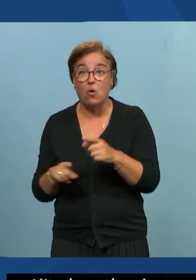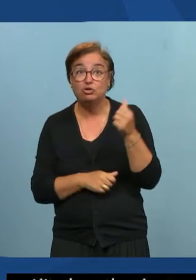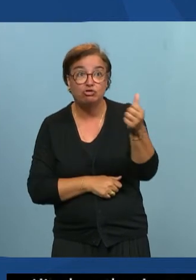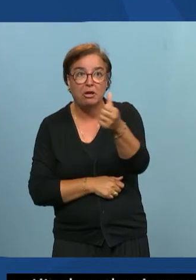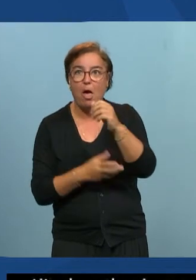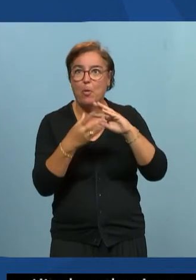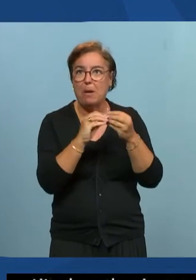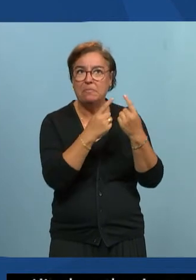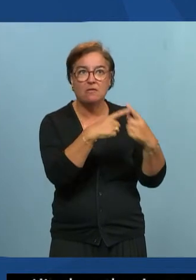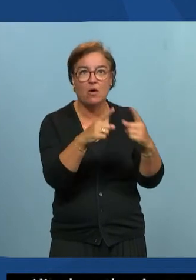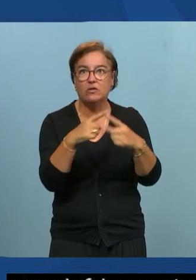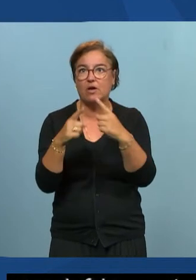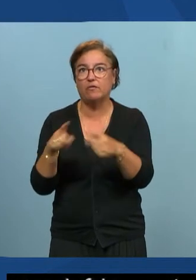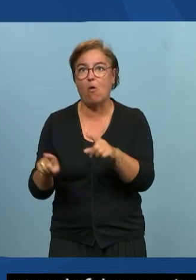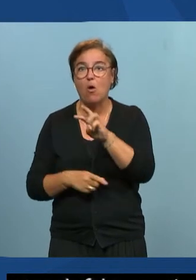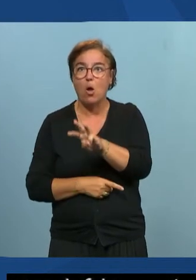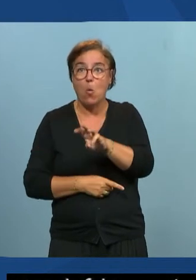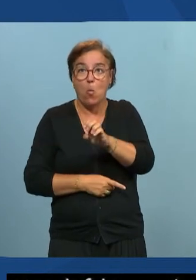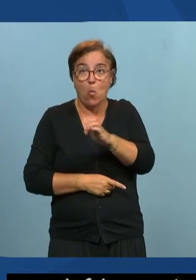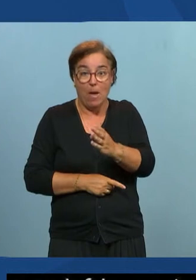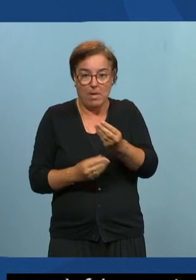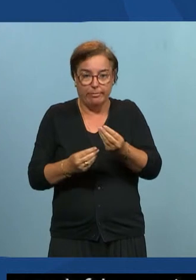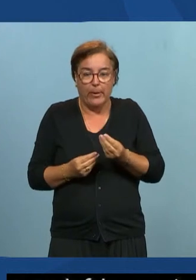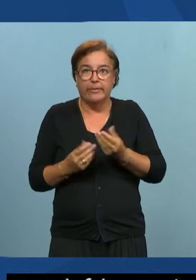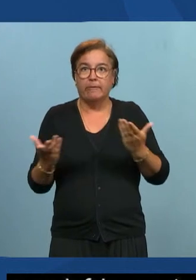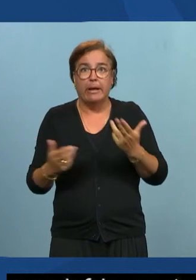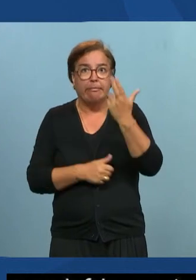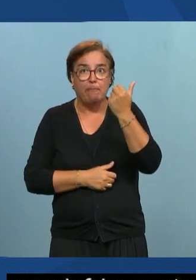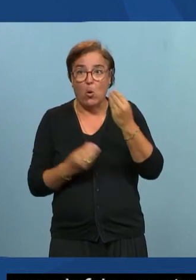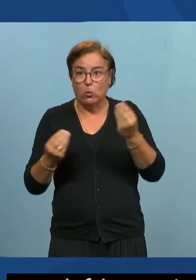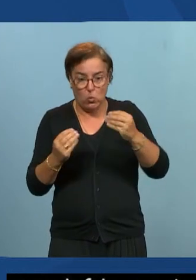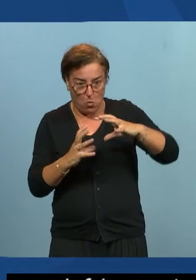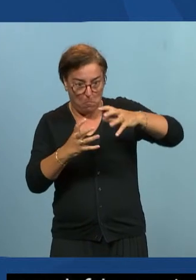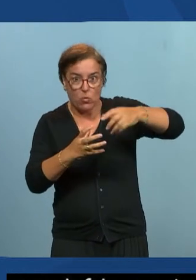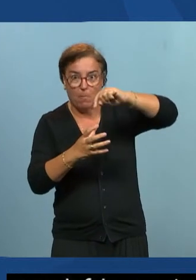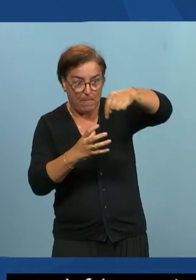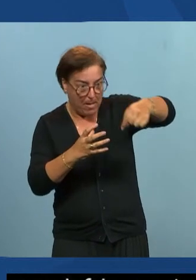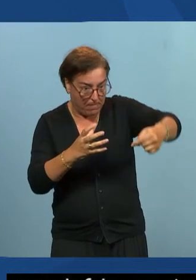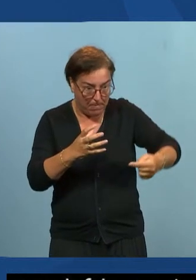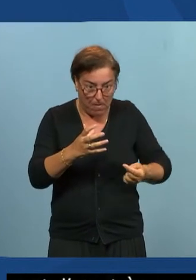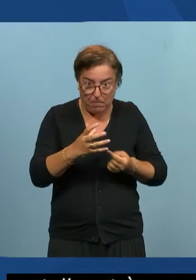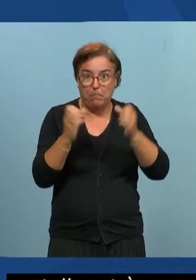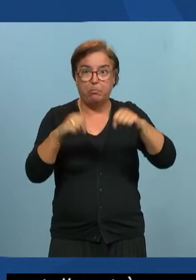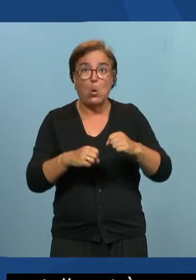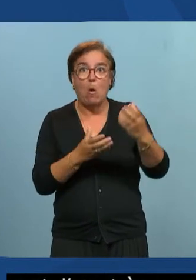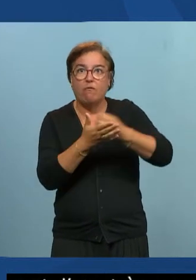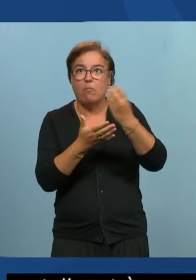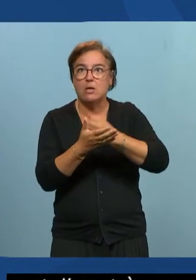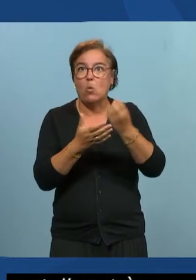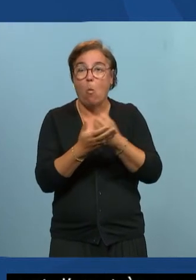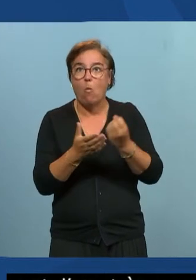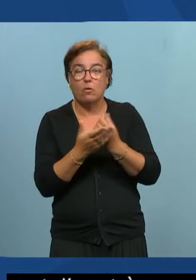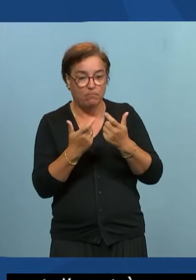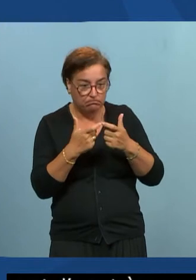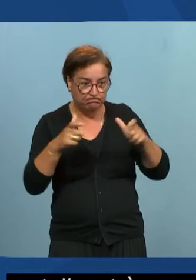effectivement, le web nous permet ça.'est effectivement depuis n'importe quel point de la planète de pouvoir accéder à de l'information, de pouvoir faire ce genre de